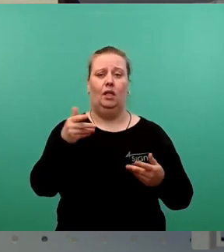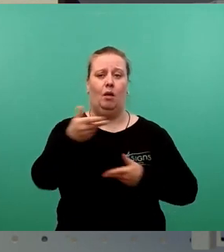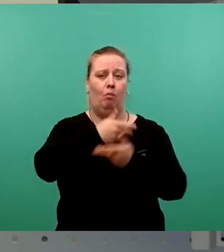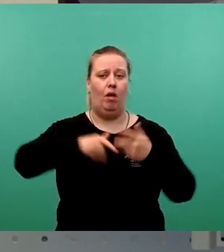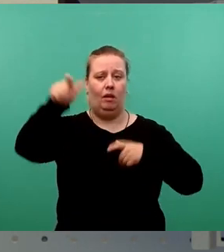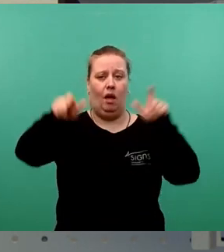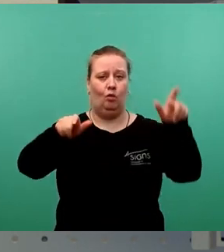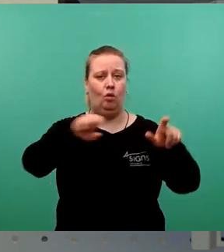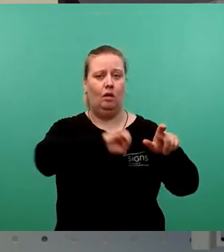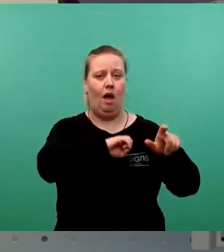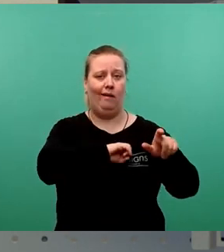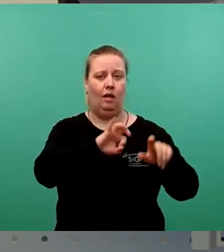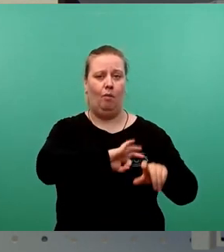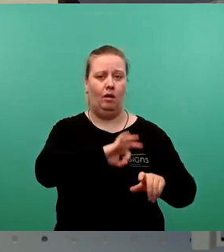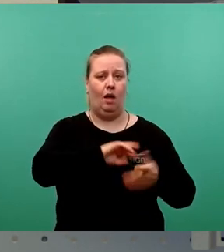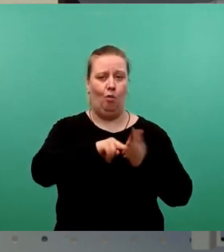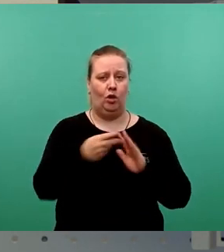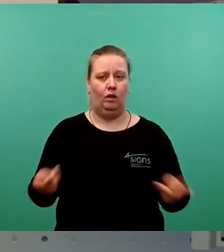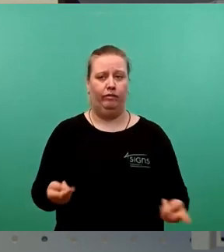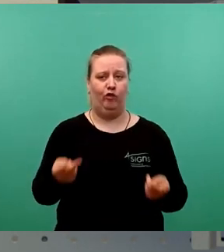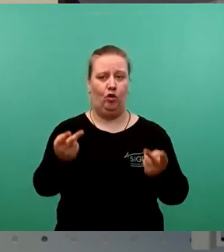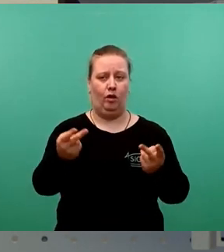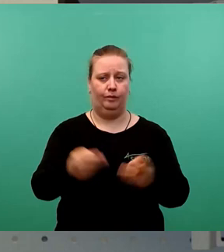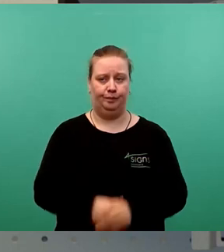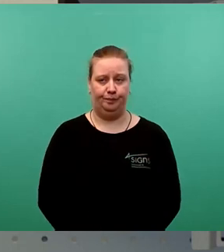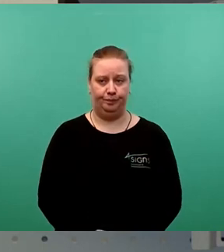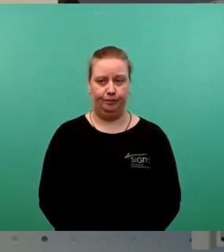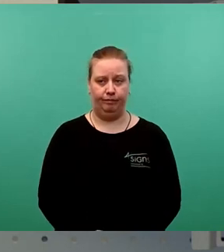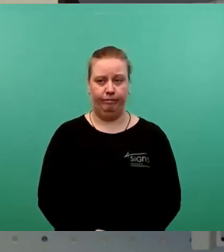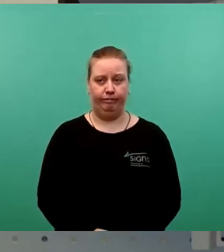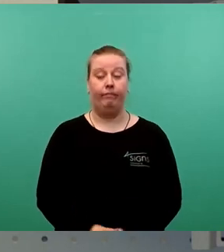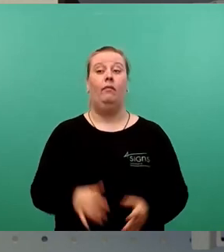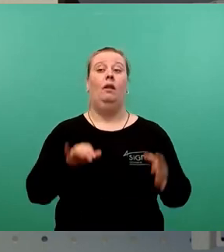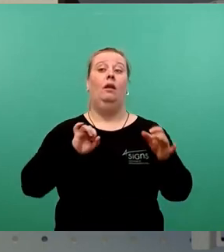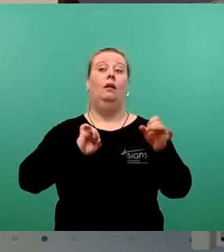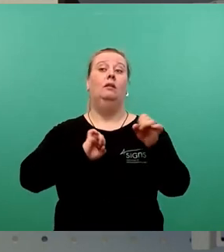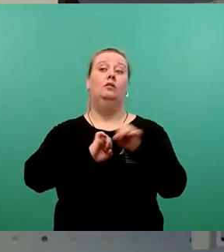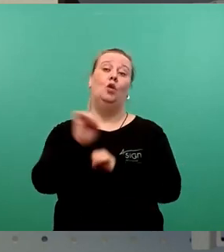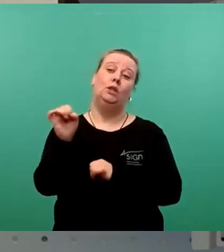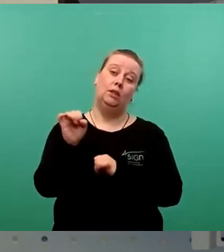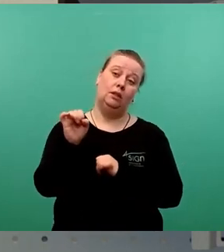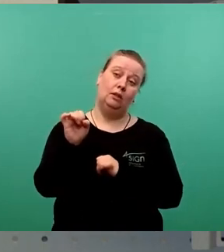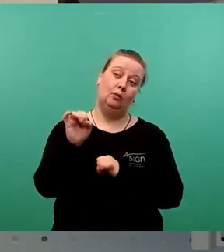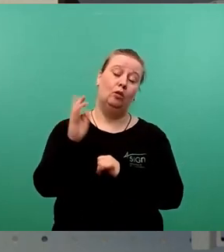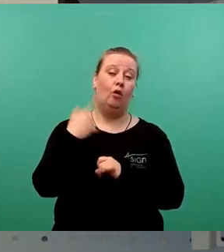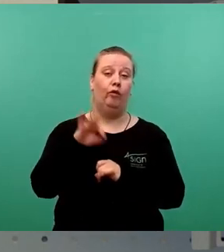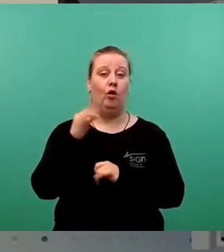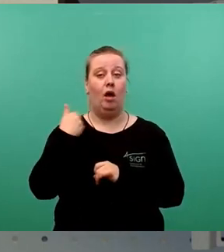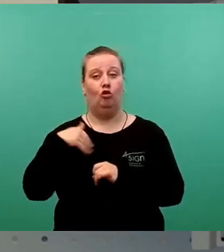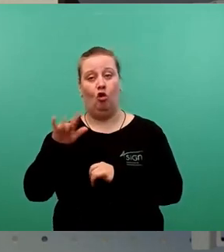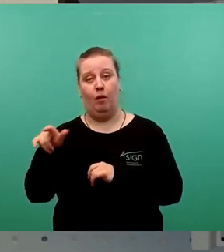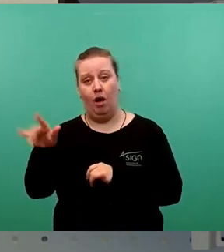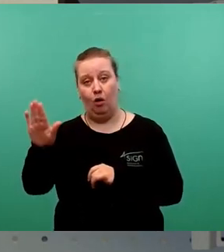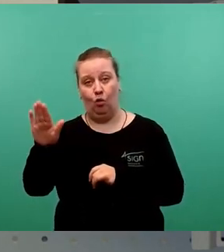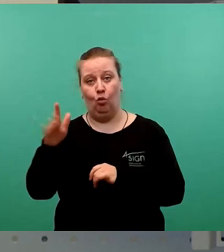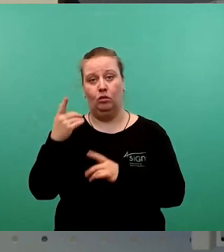ihrer eigenen Parteipolitik gefolgt sind. Nichtsdestotrotz, und noch einmal, um auf Herrn Schollbach und auf das hohe